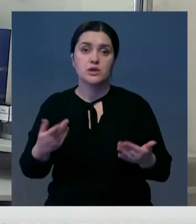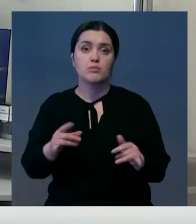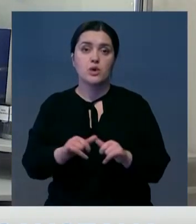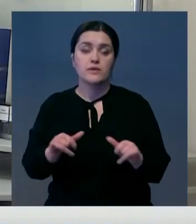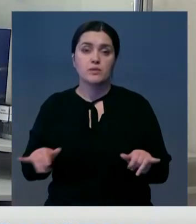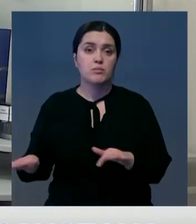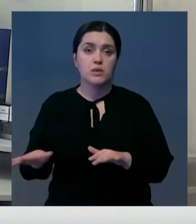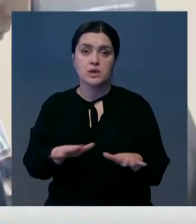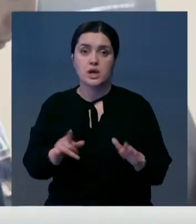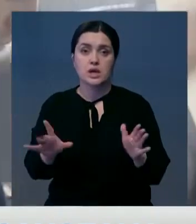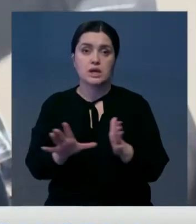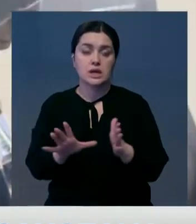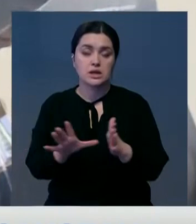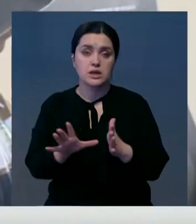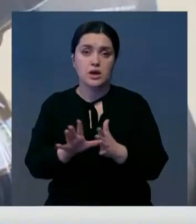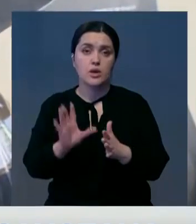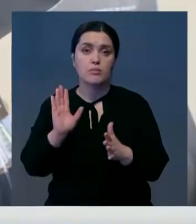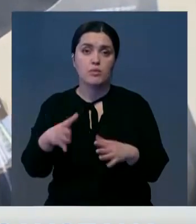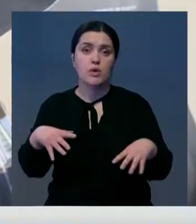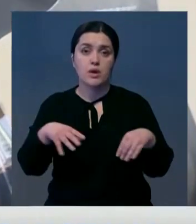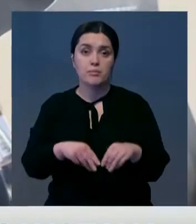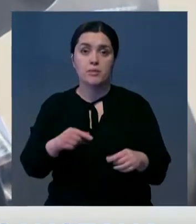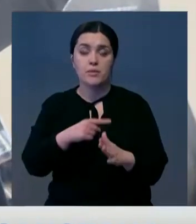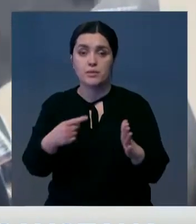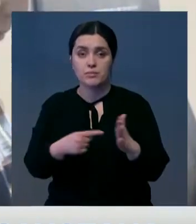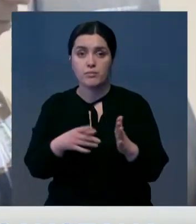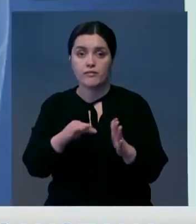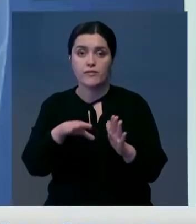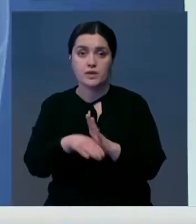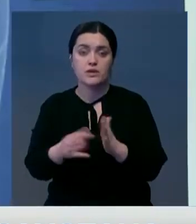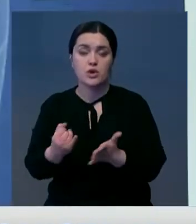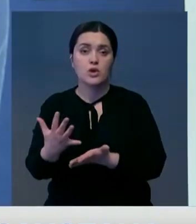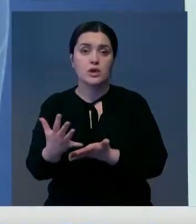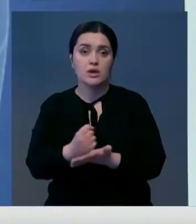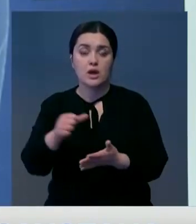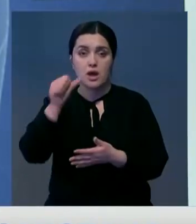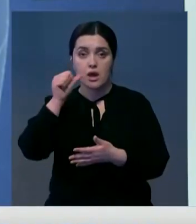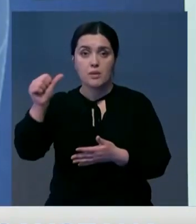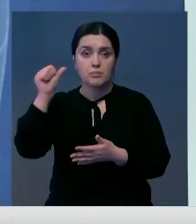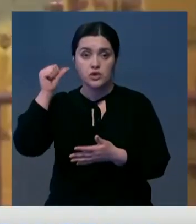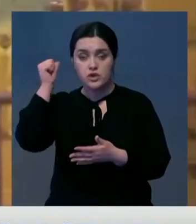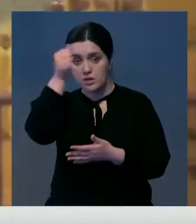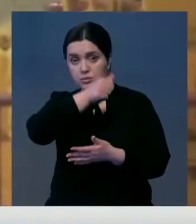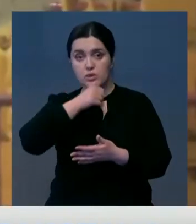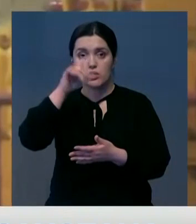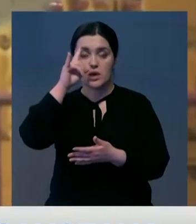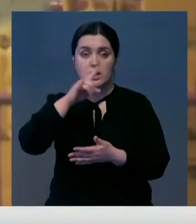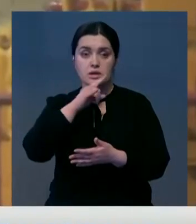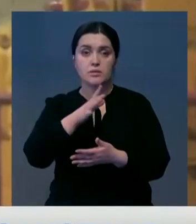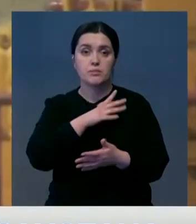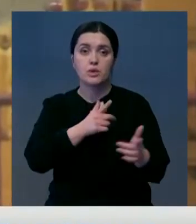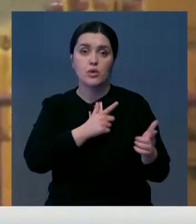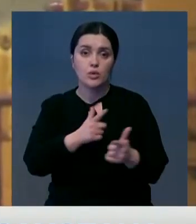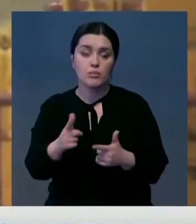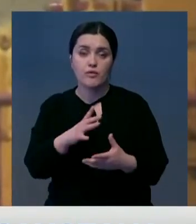предложение по развитию маневренной генерации электроэнергии, а также проработать вопросы по внедрению ее накопителей. Отмечу, в